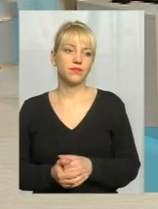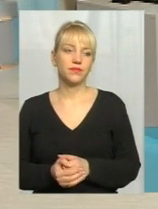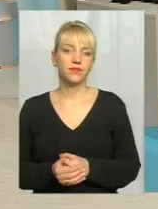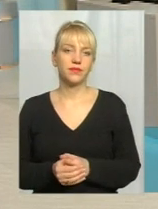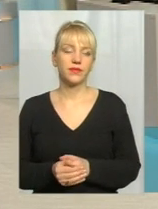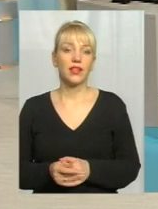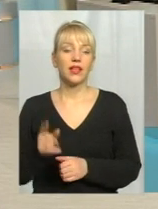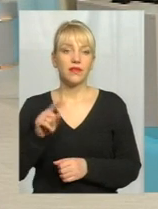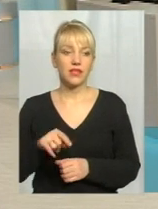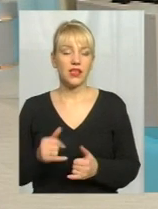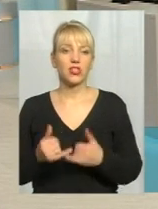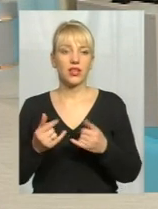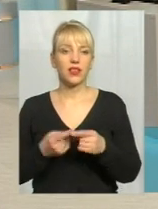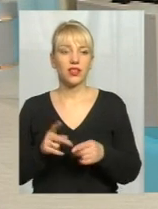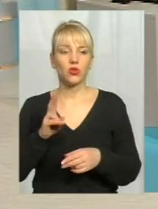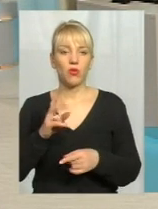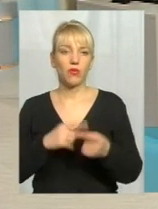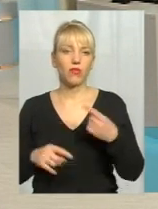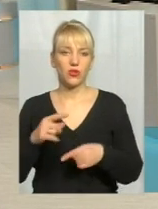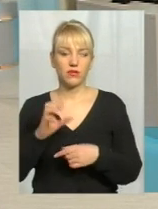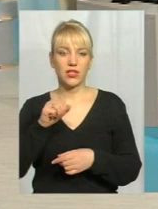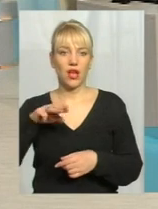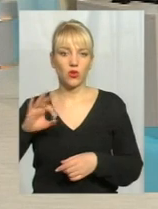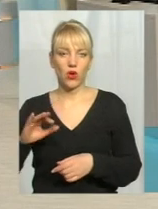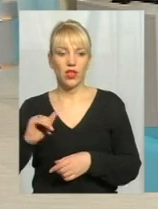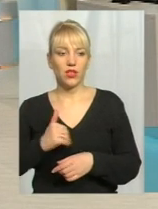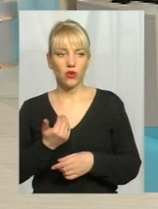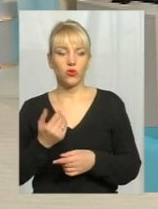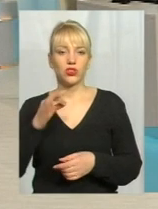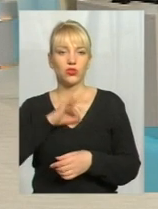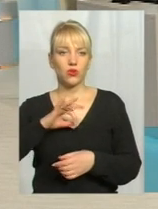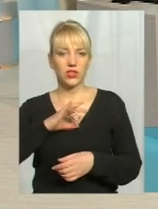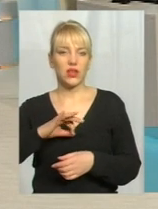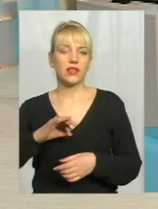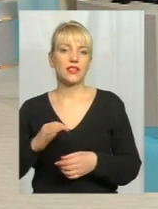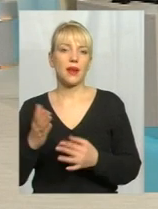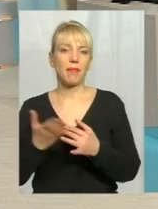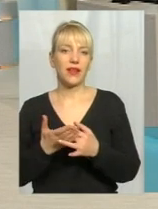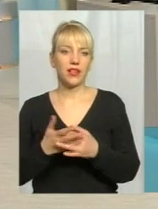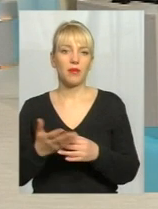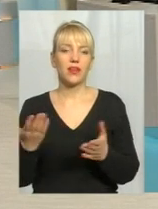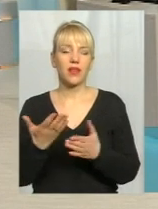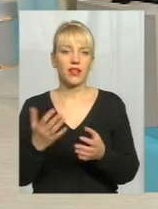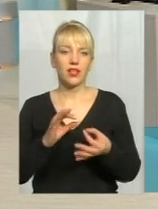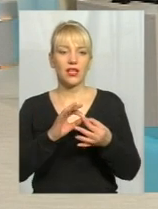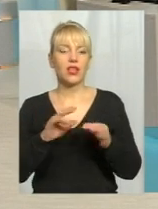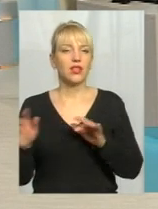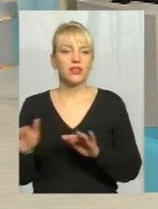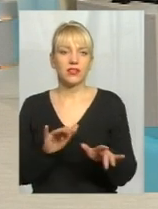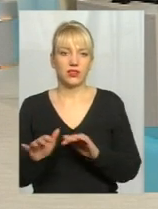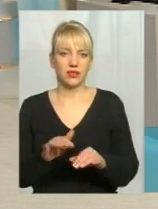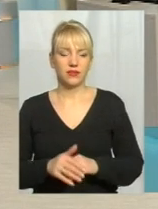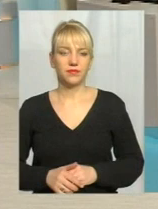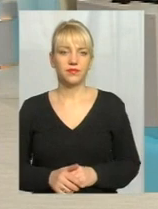І все ж, для тих, хто тільки повернувся за то і хоче скористатися пільгами. Який алгоритм дій? З чого треба